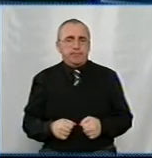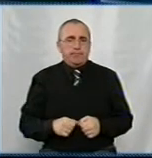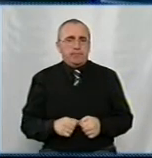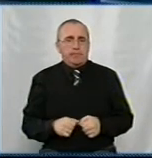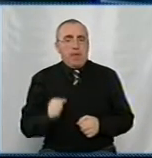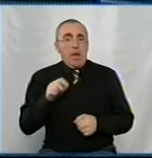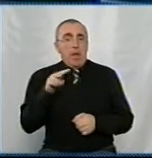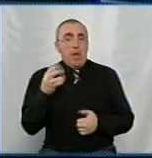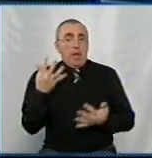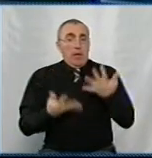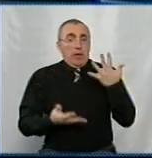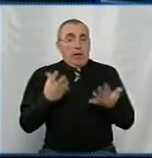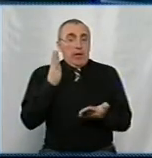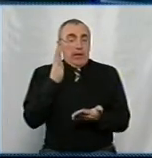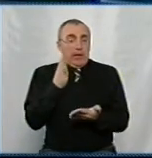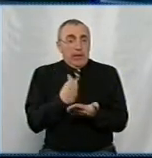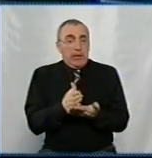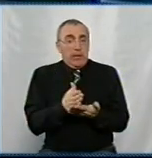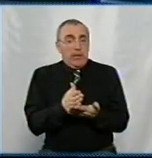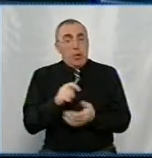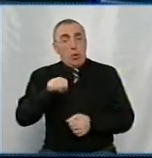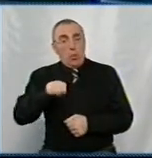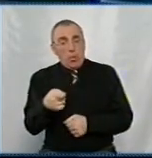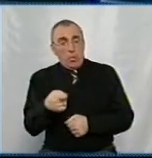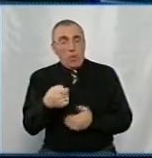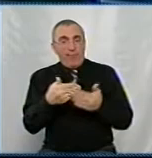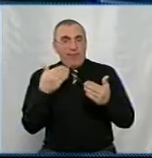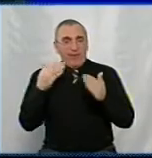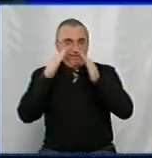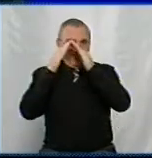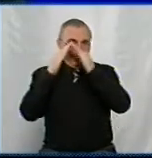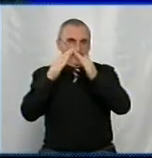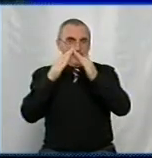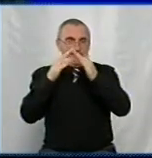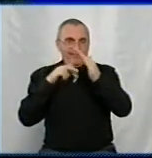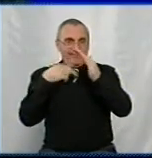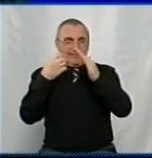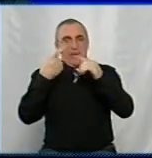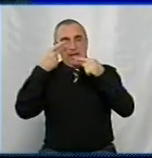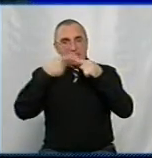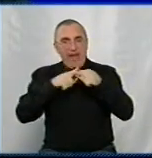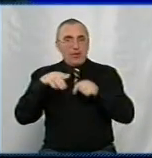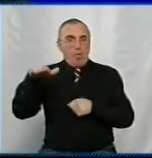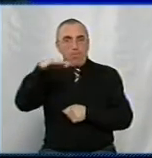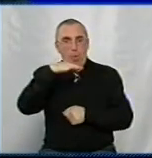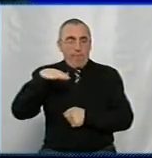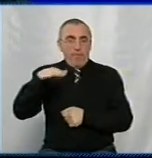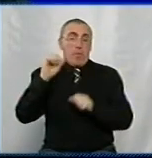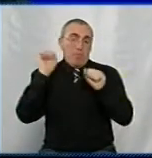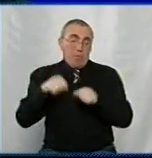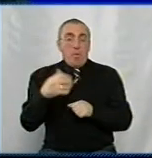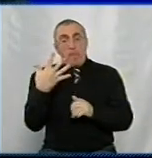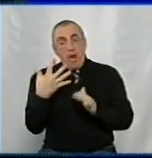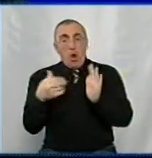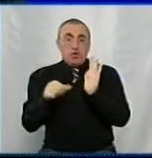Але якщо є ключі від чердака, від технічного поверху, то можемо 5